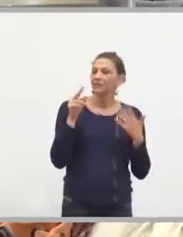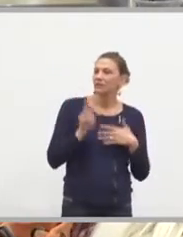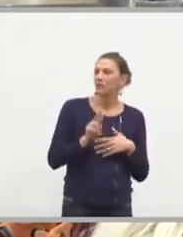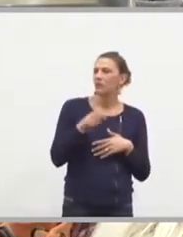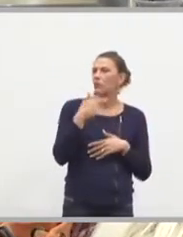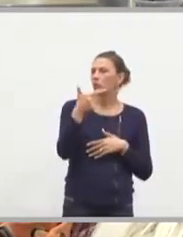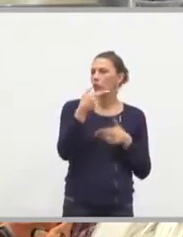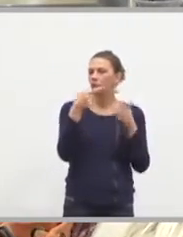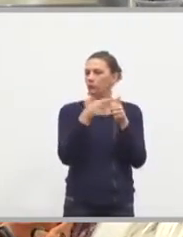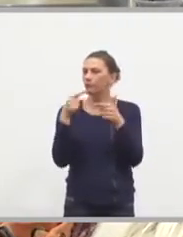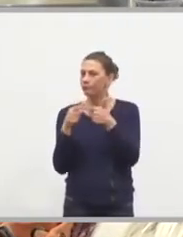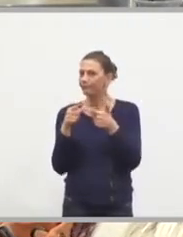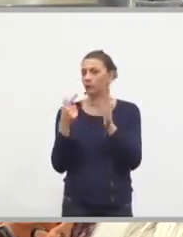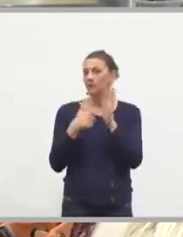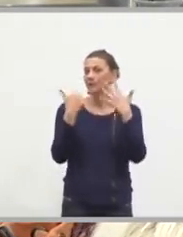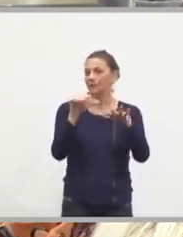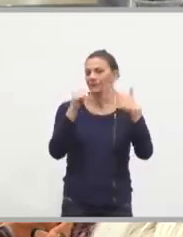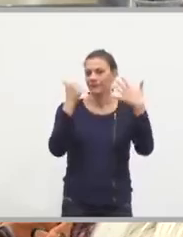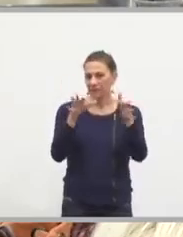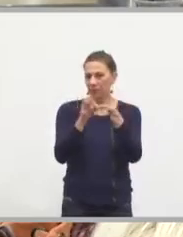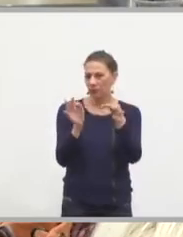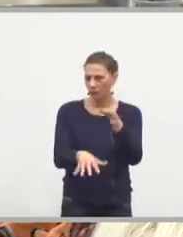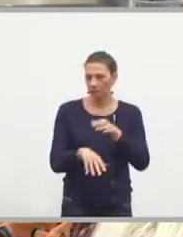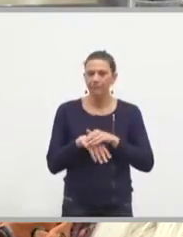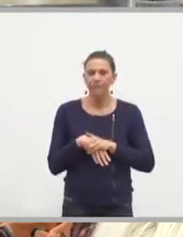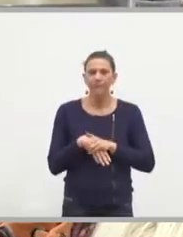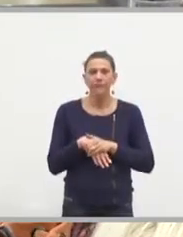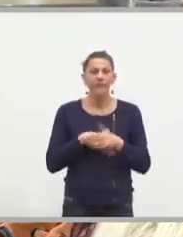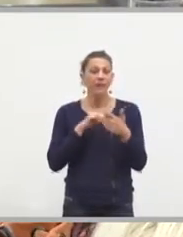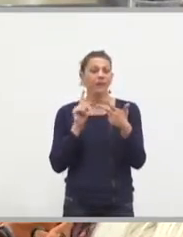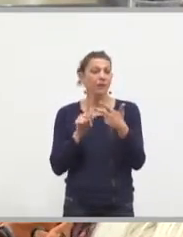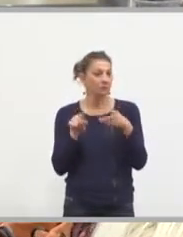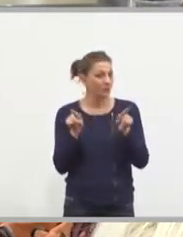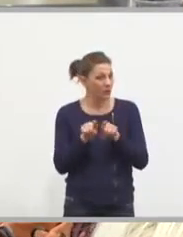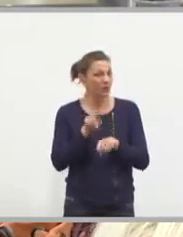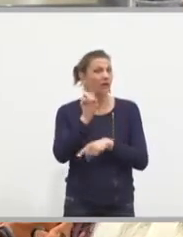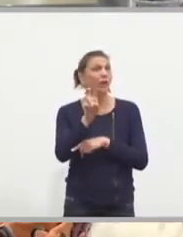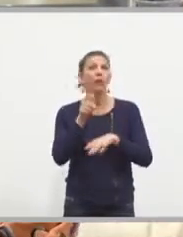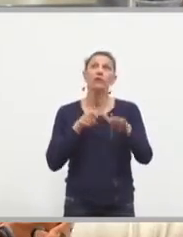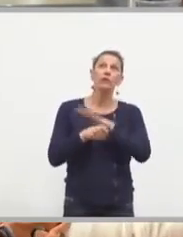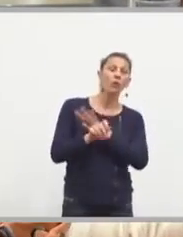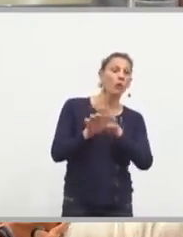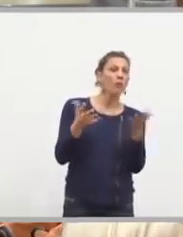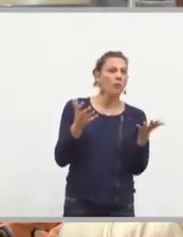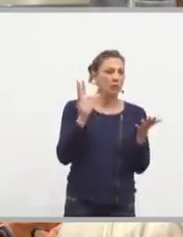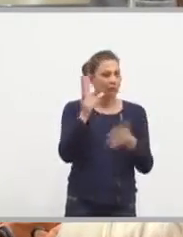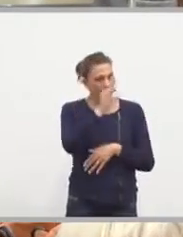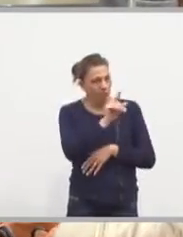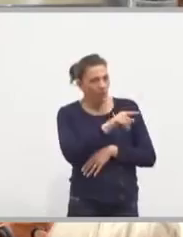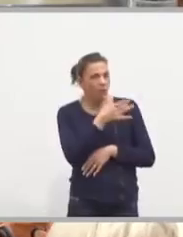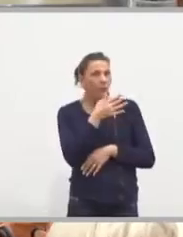2016, avec en même temps la troisième, qui est l'écofinancement. Mais on ne peut pas, vis-à-vis de nos concitoyens,